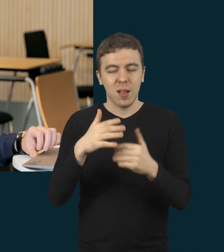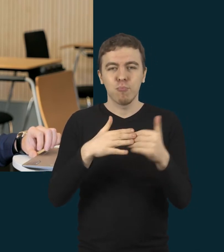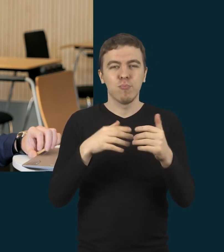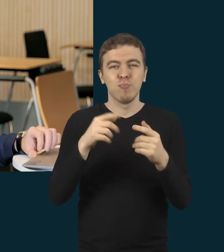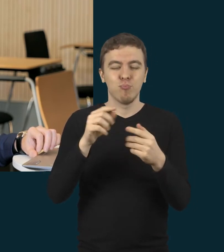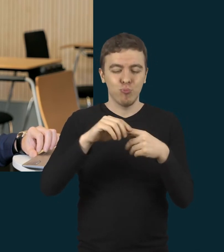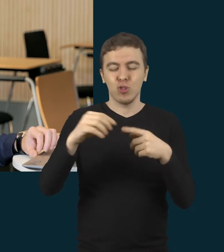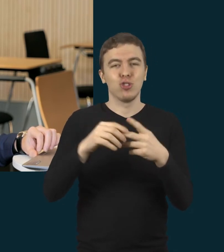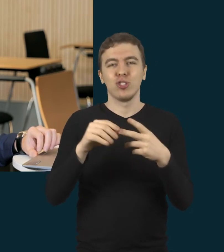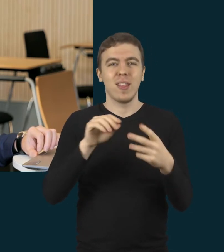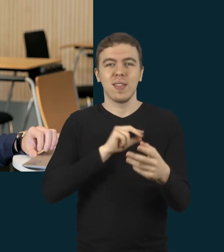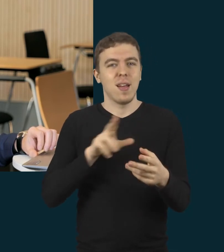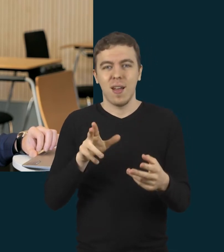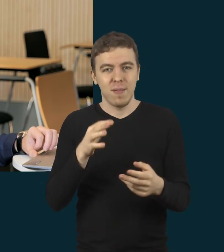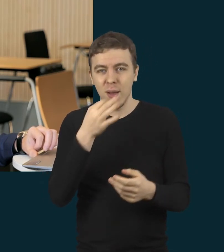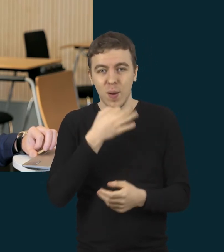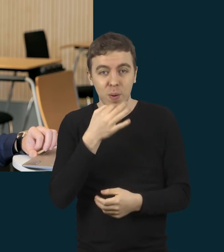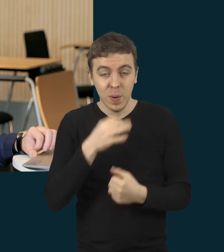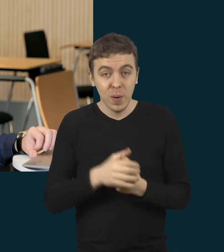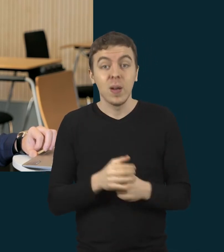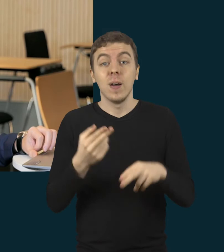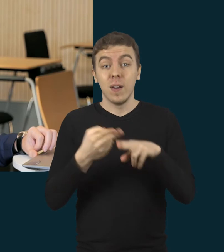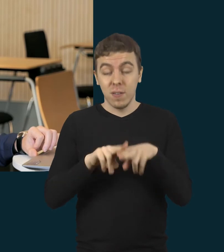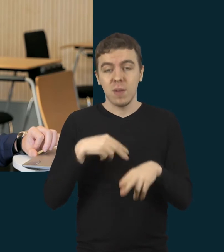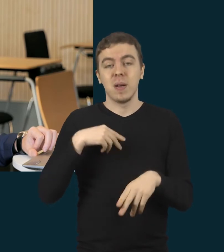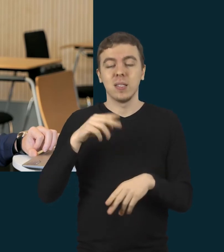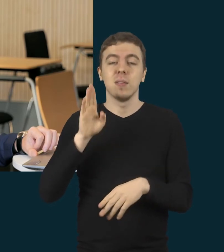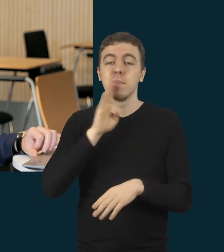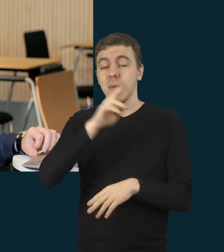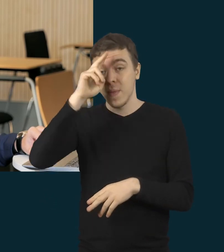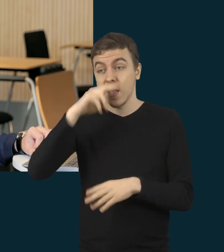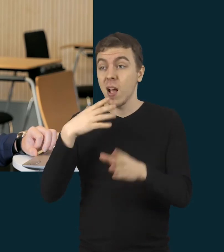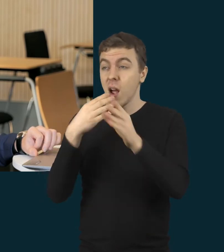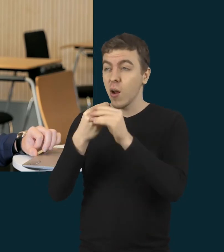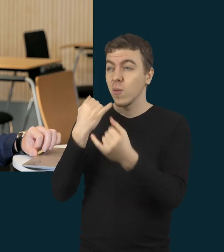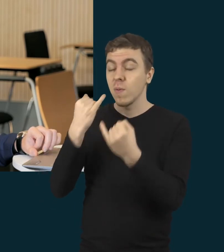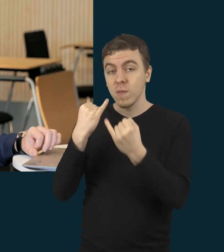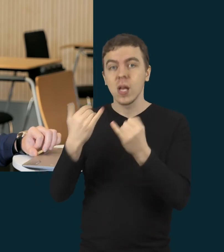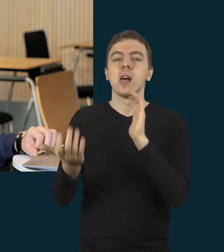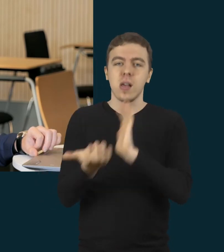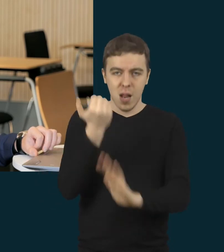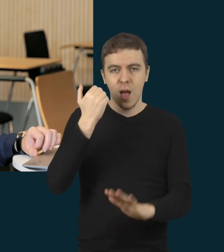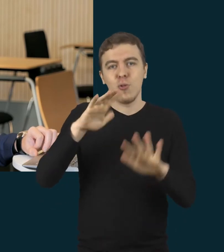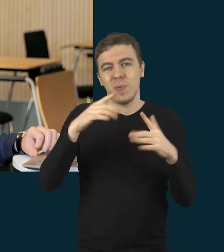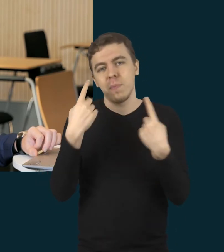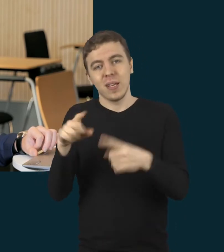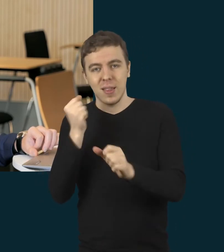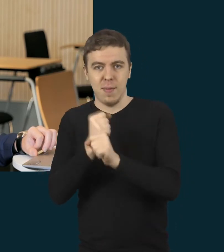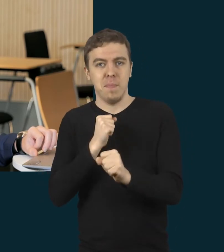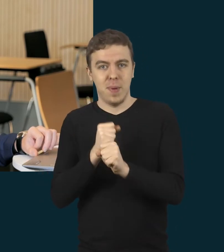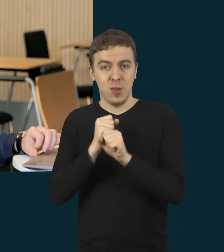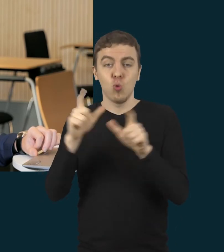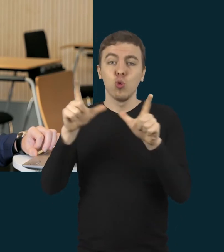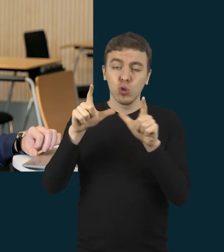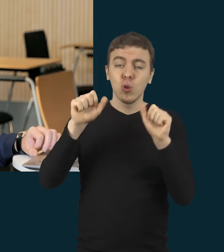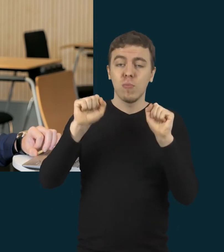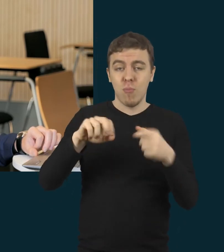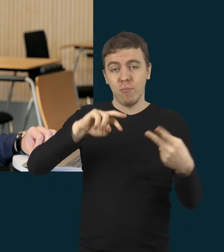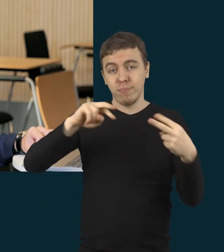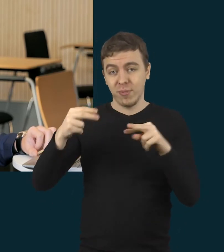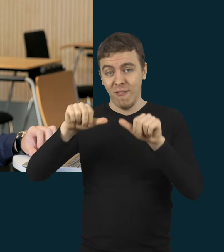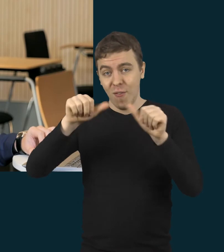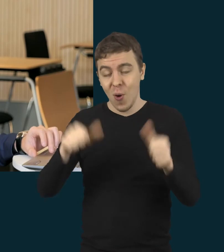rodėm. Bet tačiau mes su tėvais radom tokių būdų, kad įgalinti tą vaiką, padaryti tą užduoti kitaip.